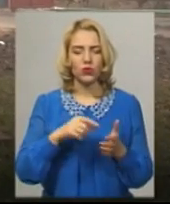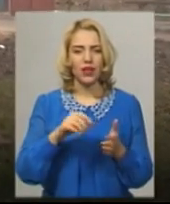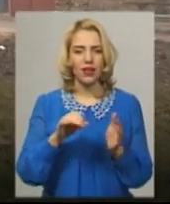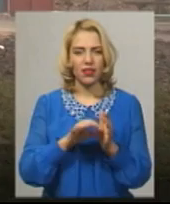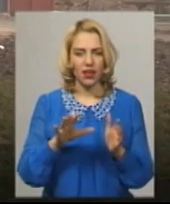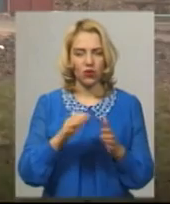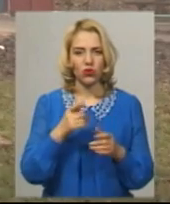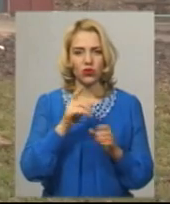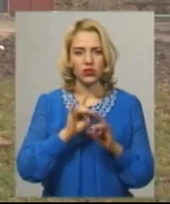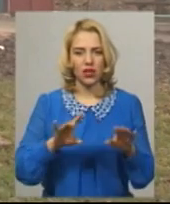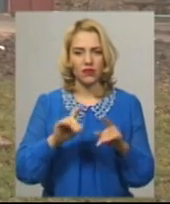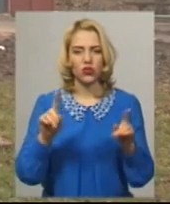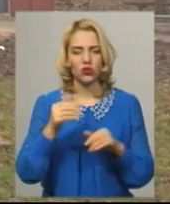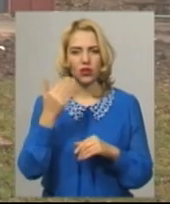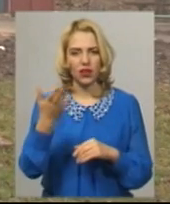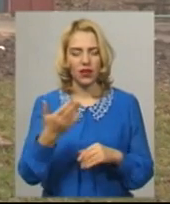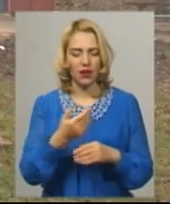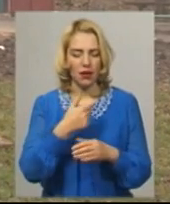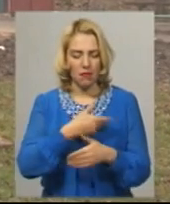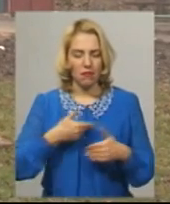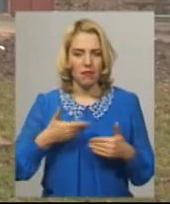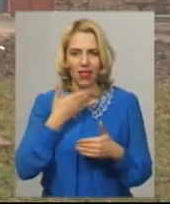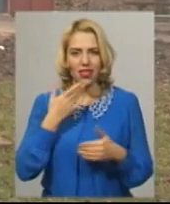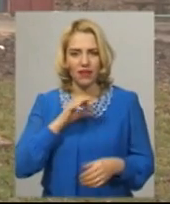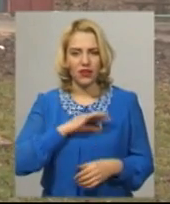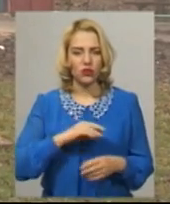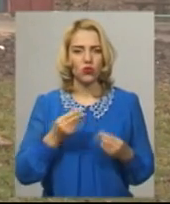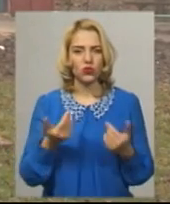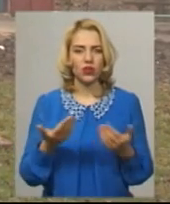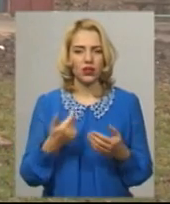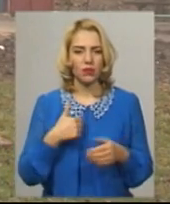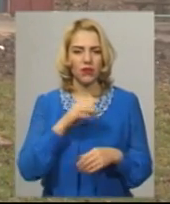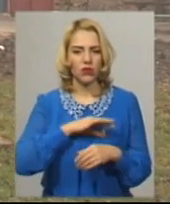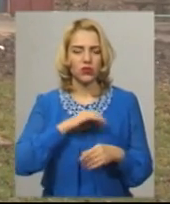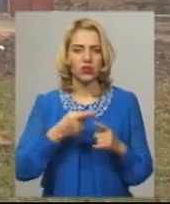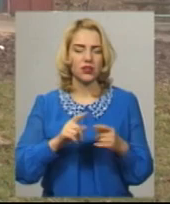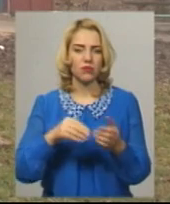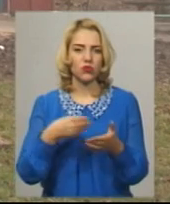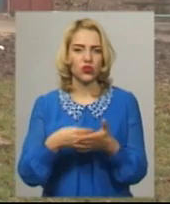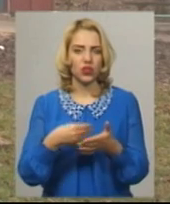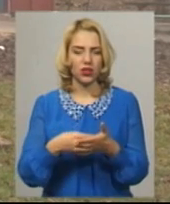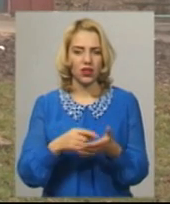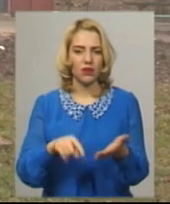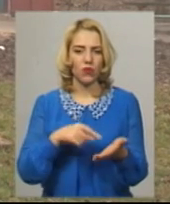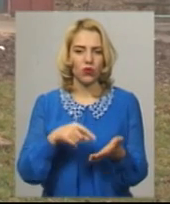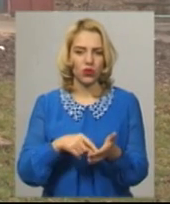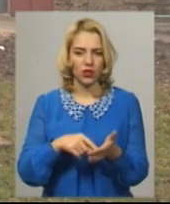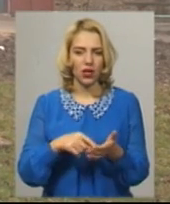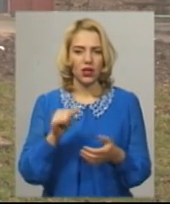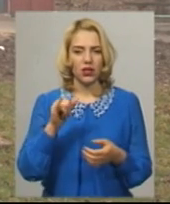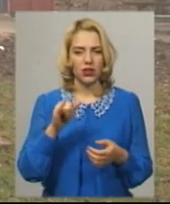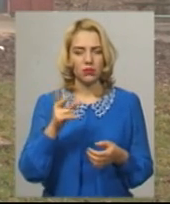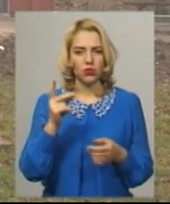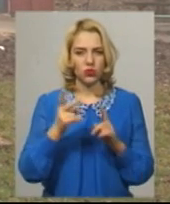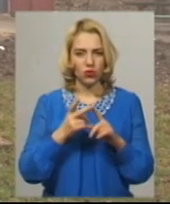є невигідні для них, тому що кошти, які ми використовуємо, це з бюджета город. По-друге,